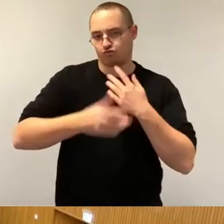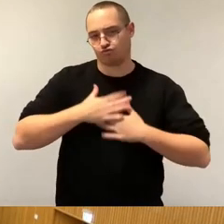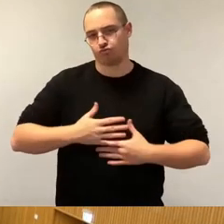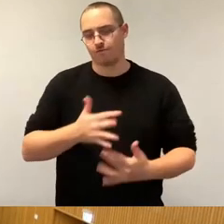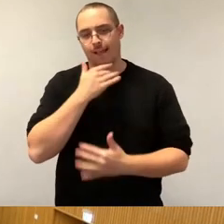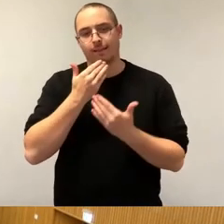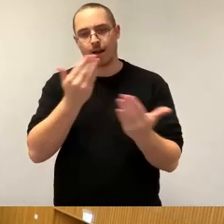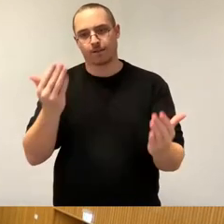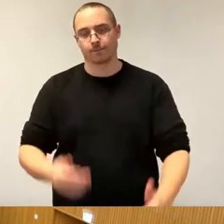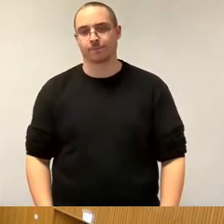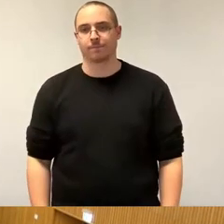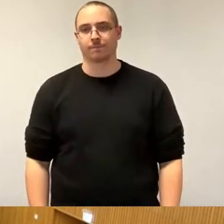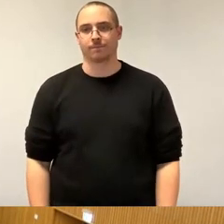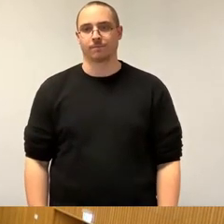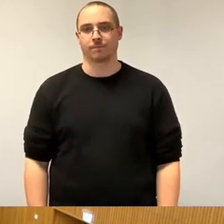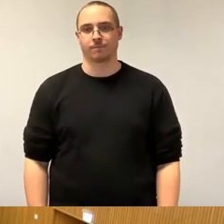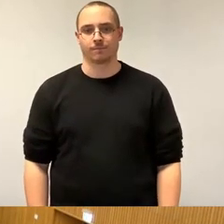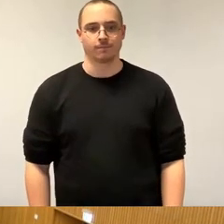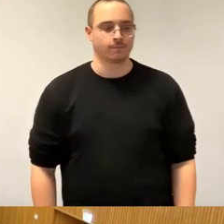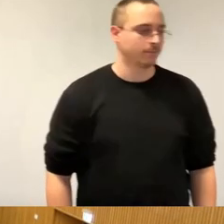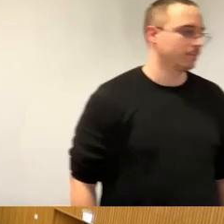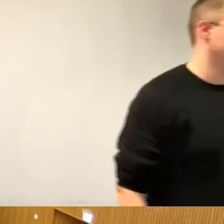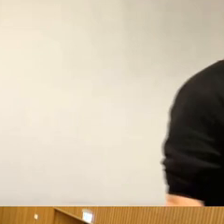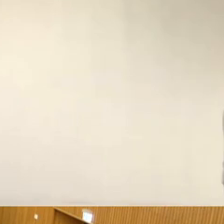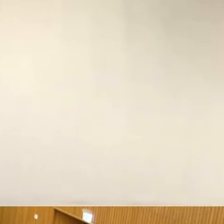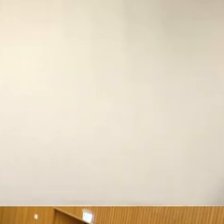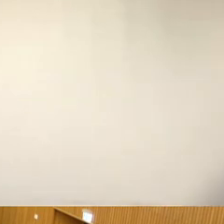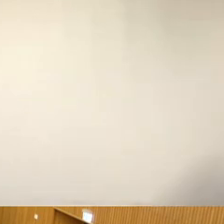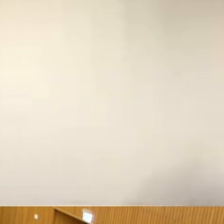Und zum Abschluss der Fraktionsrunde, Bündnis 90 die Grünen, Frau Gaspari.